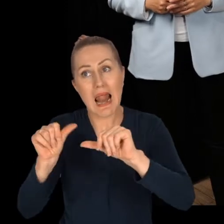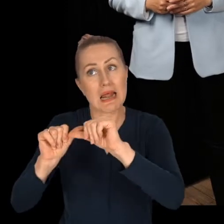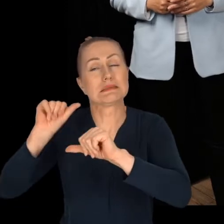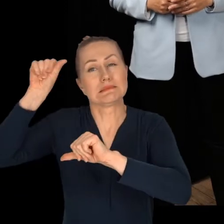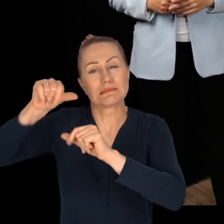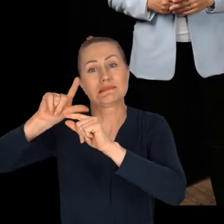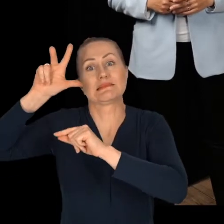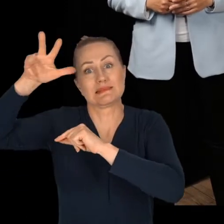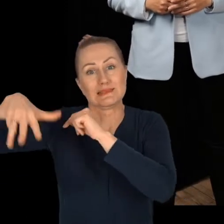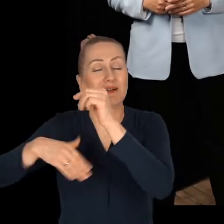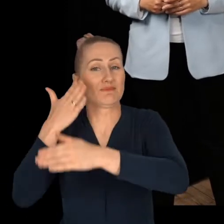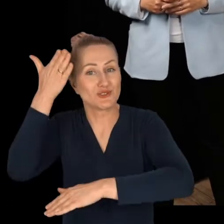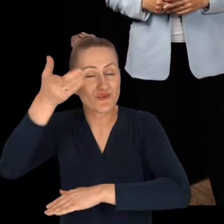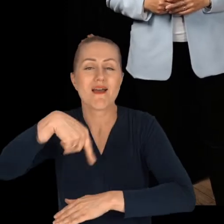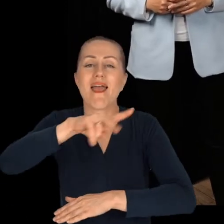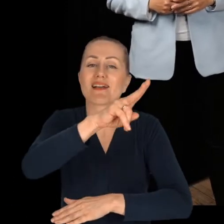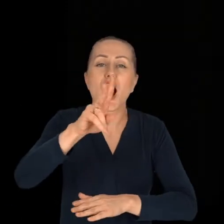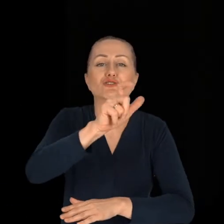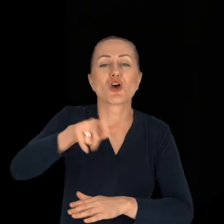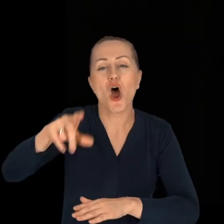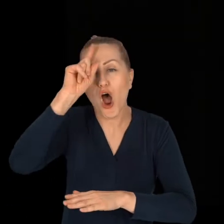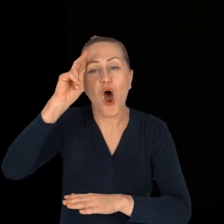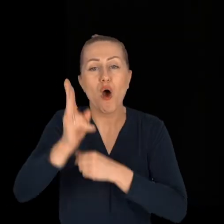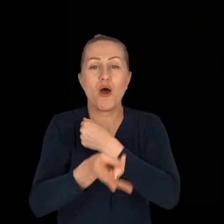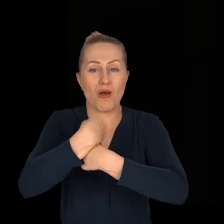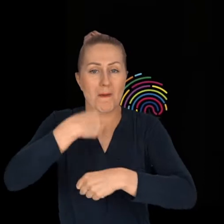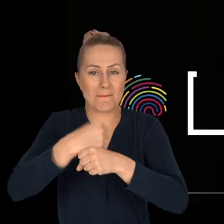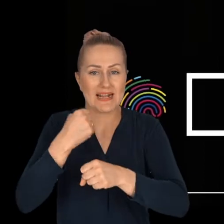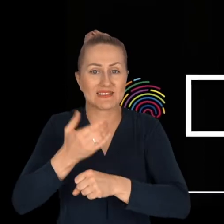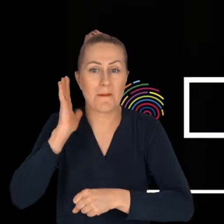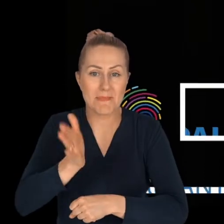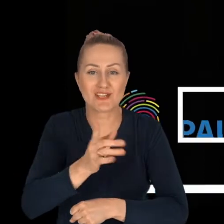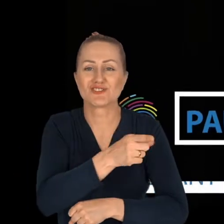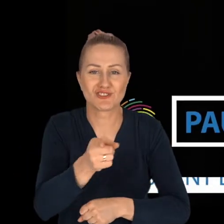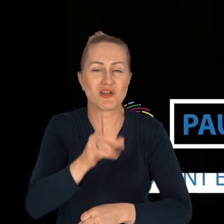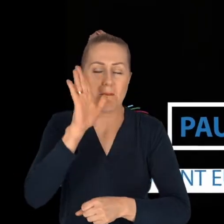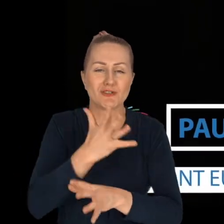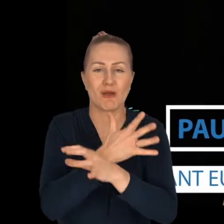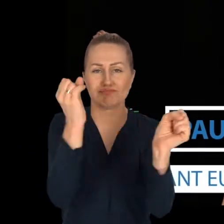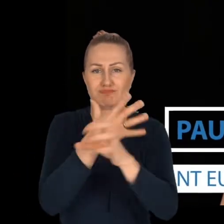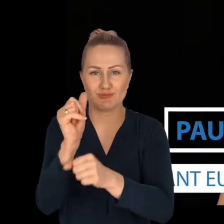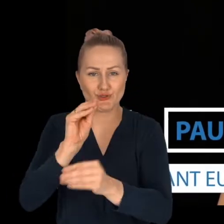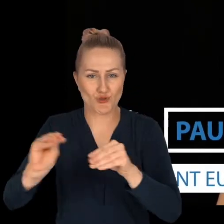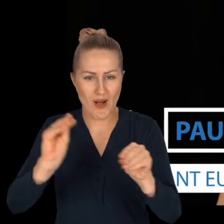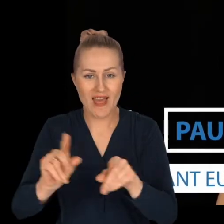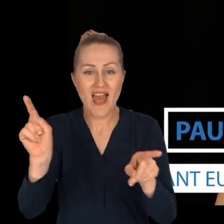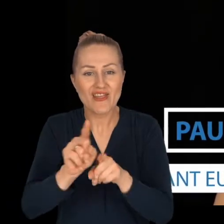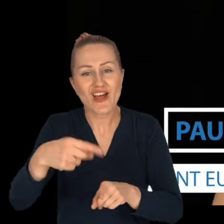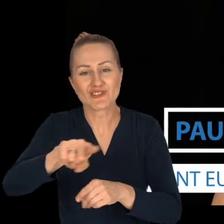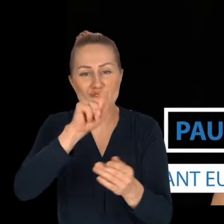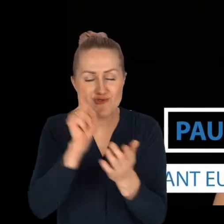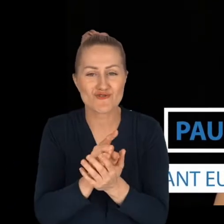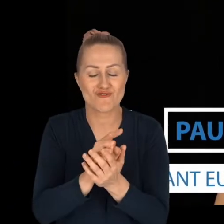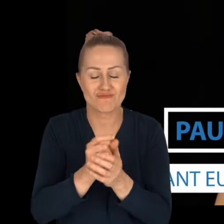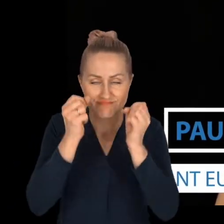w kolejnych latach każda z osób, która będzie u nas pracowała przejdzie takie szkolenie i będzie